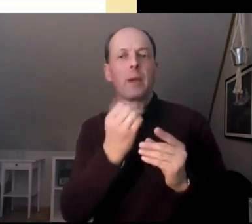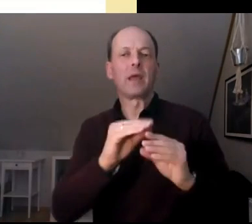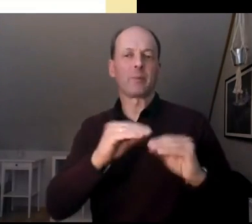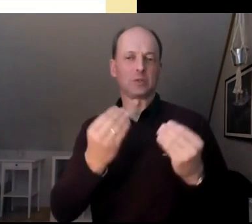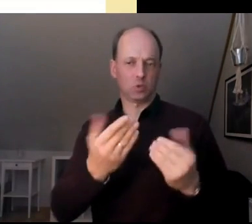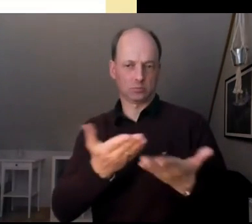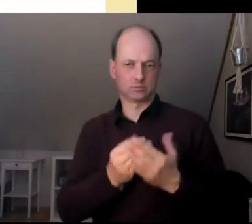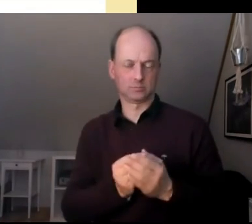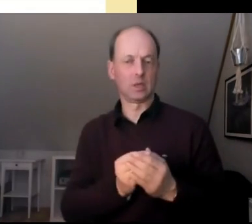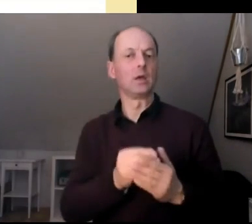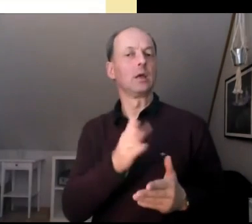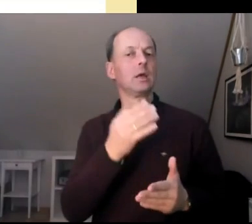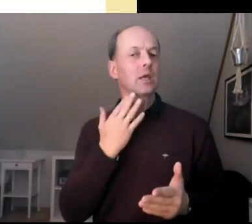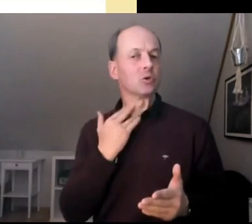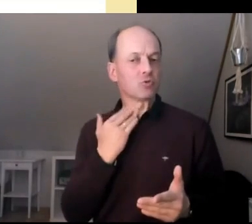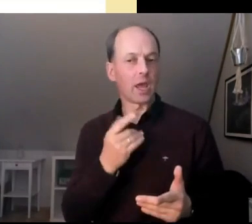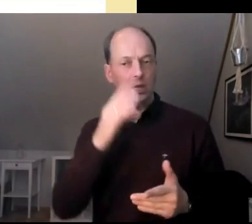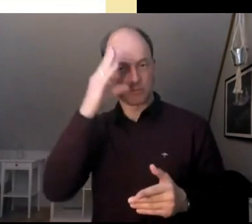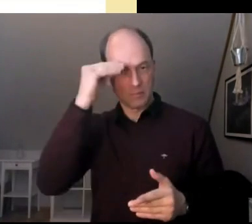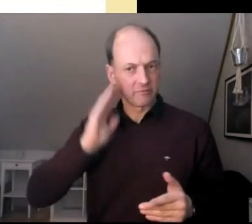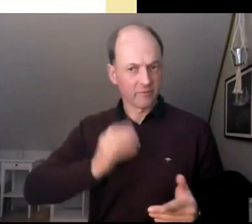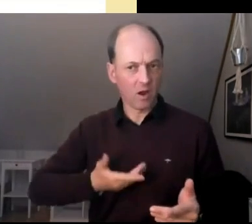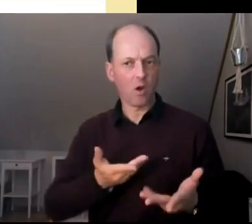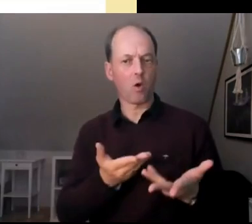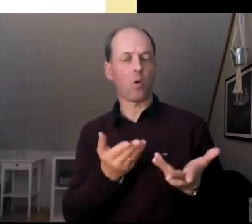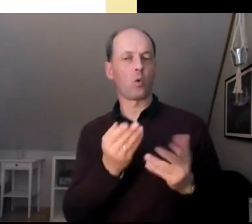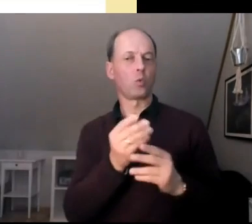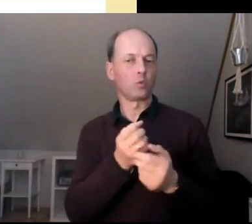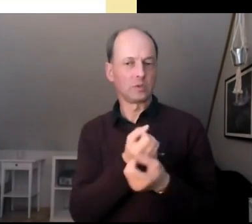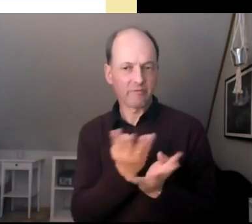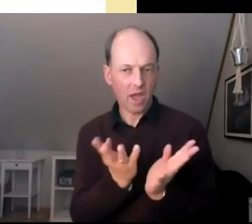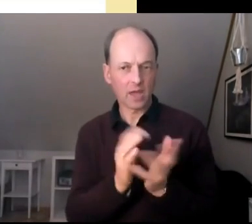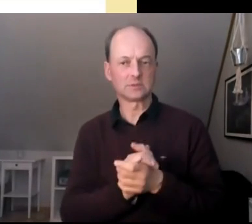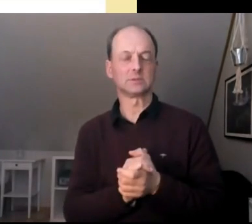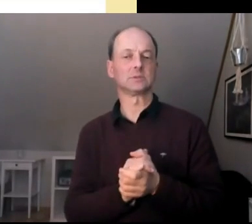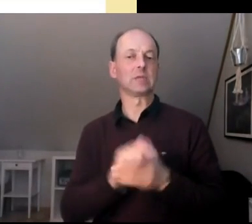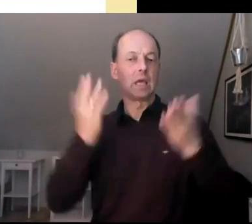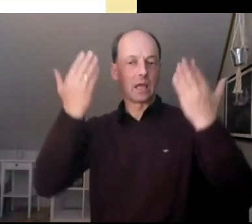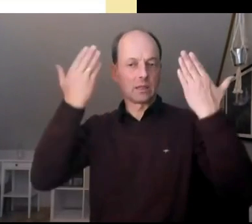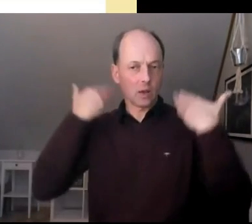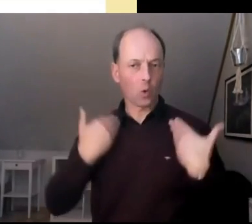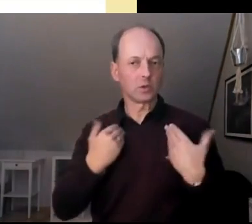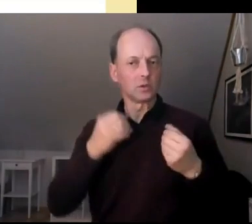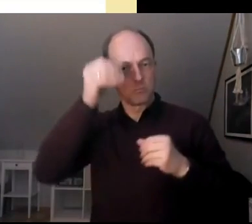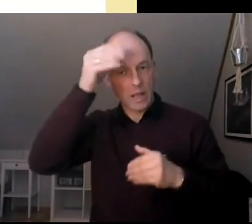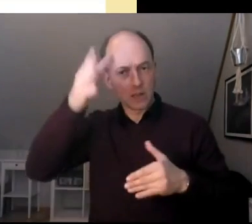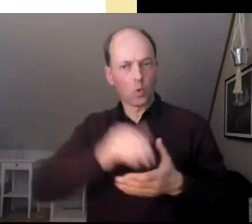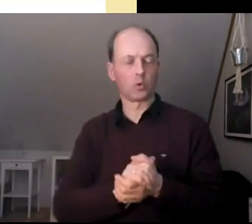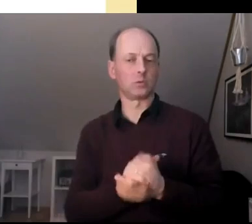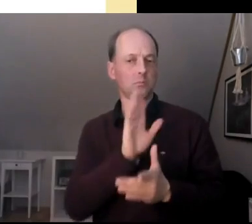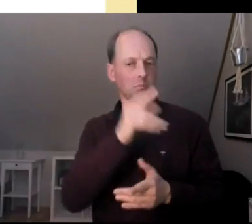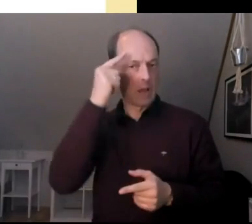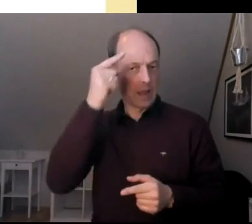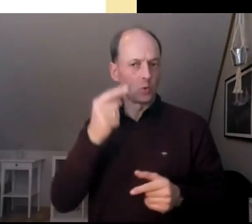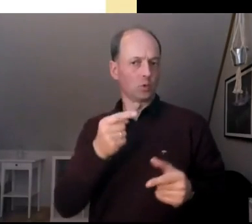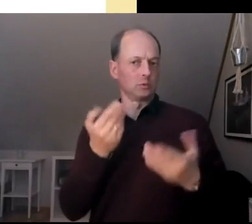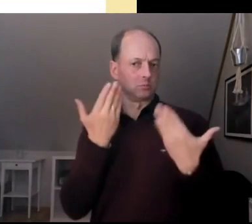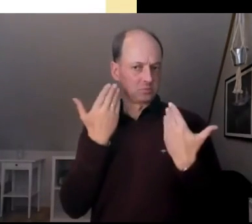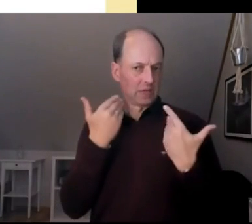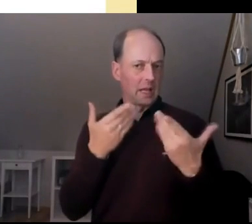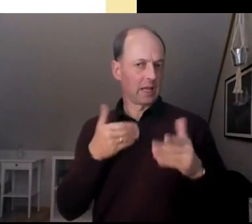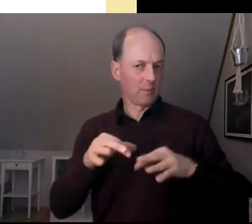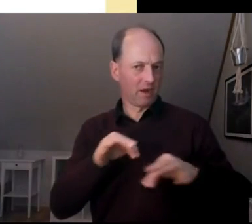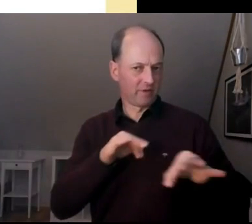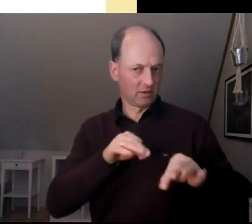Bildungshintergrund? Wie ist ihre Einstellung zum Klimawandel? Um aufgrund von diesen Daten eben sicherzustellen,